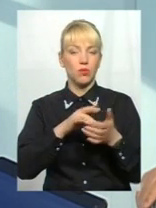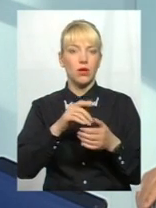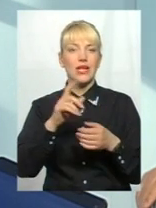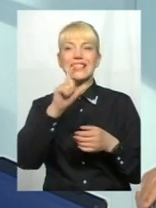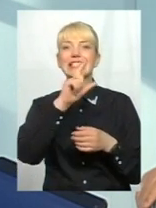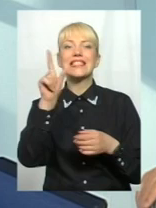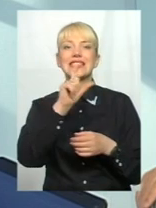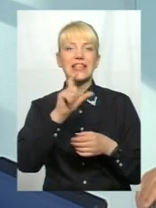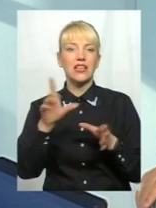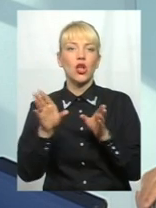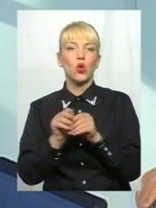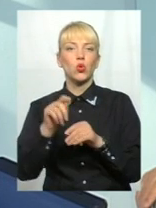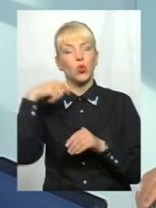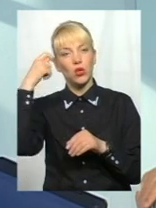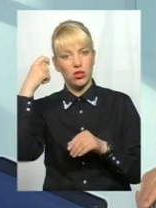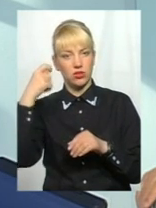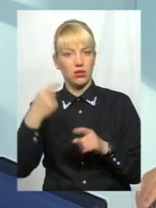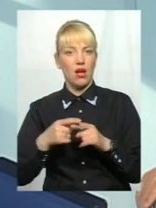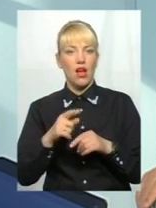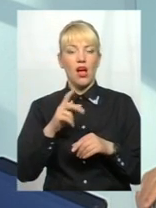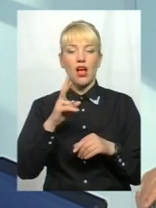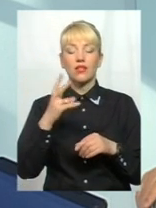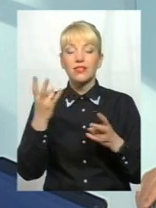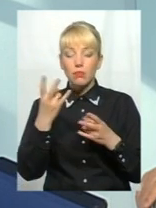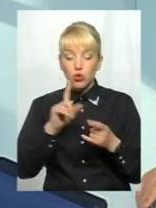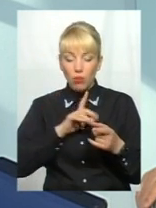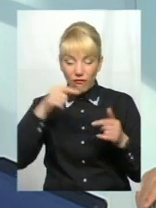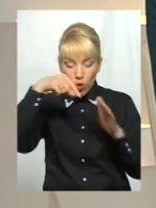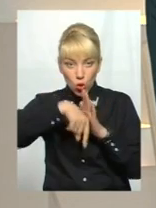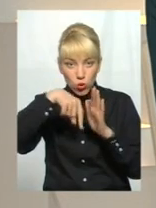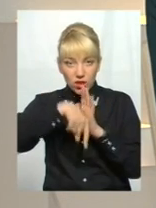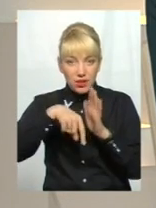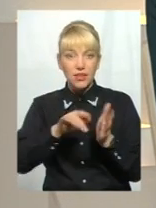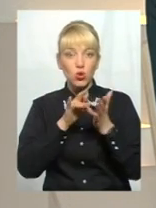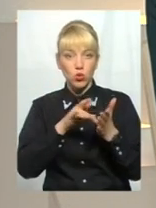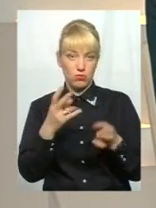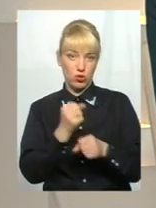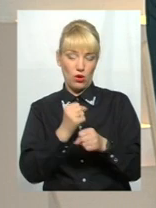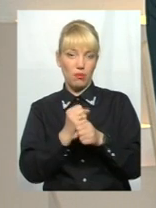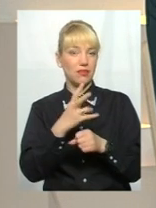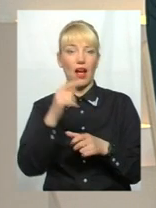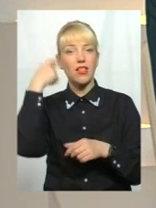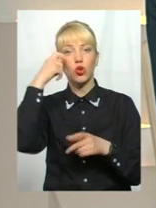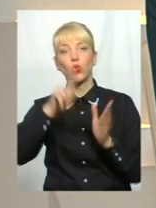займатися, а не щоб люди їздили за кордон. Тобто, навіть ідеологічно не було думання, що таке туризм. Тому,